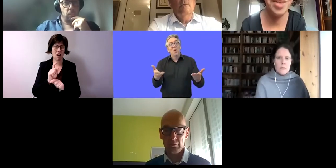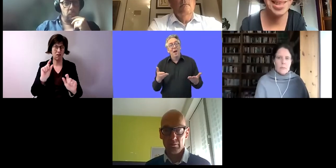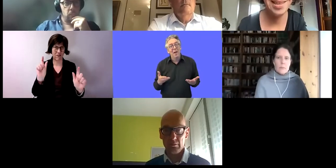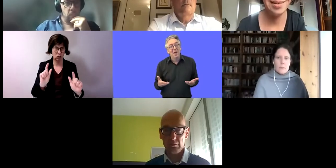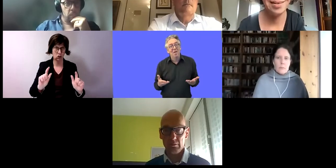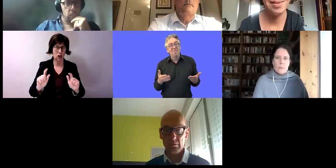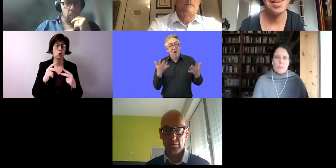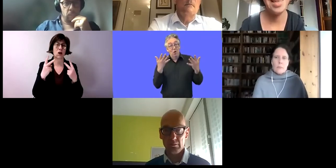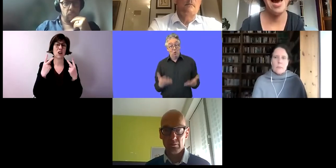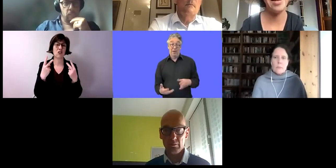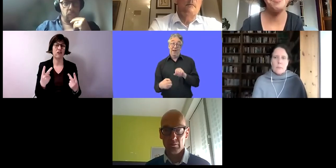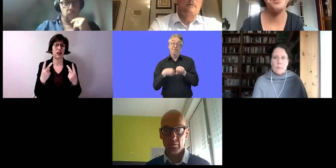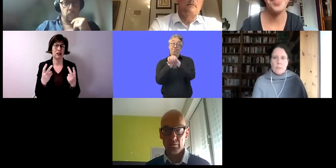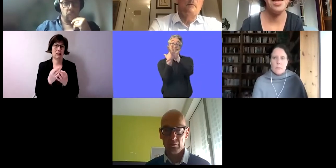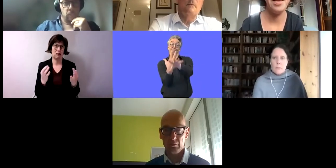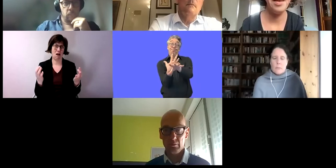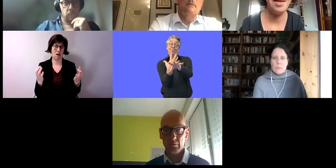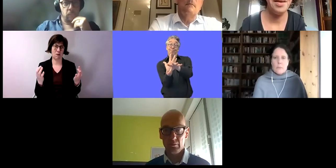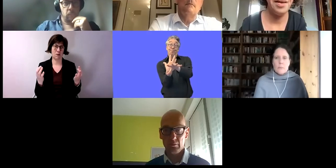wichtigen Tag.